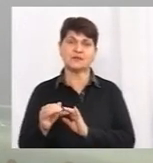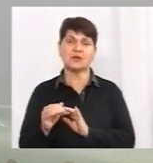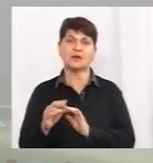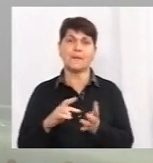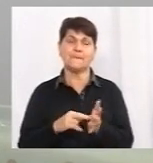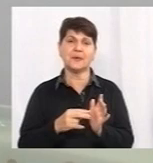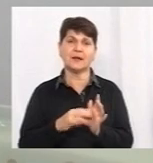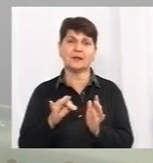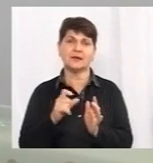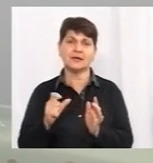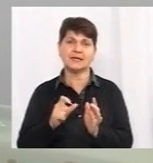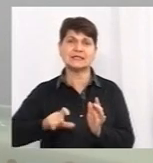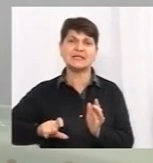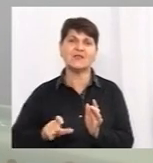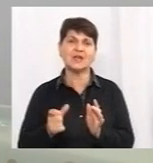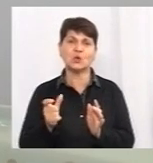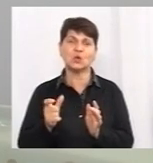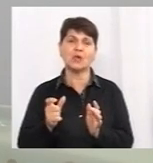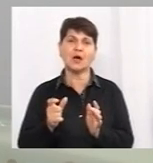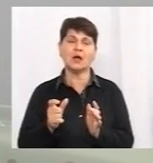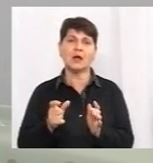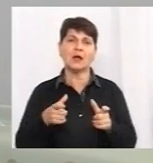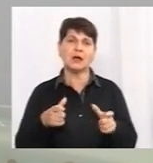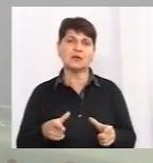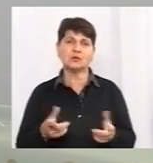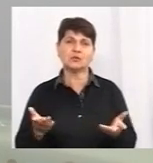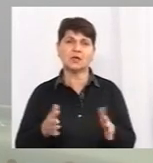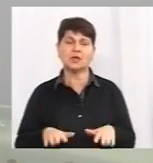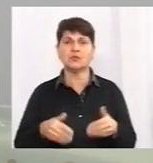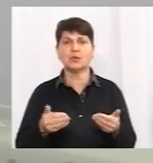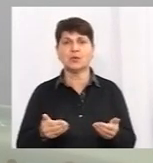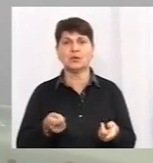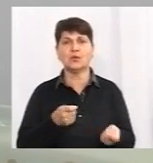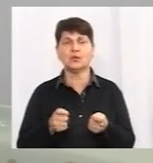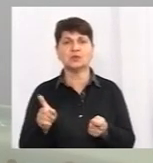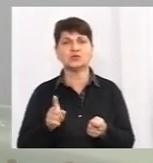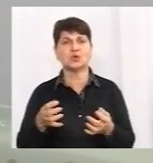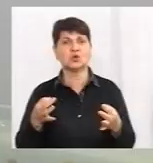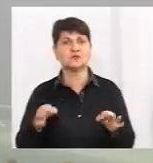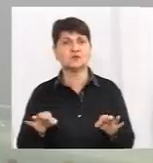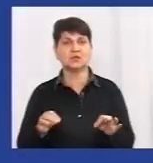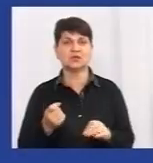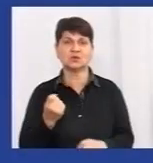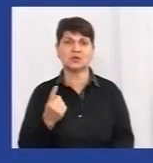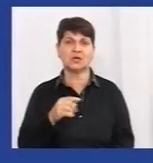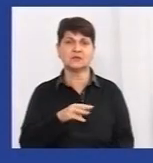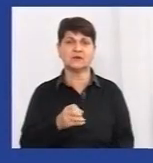карантину, який пропонує уряд. І що вже дозволено з 11 травня, давайте подивимось далі.